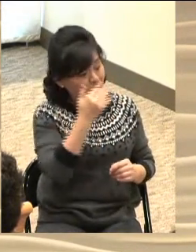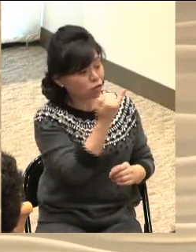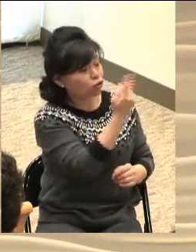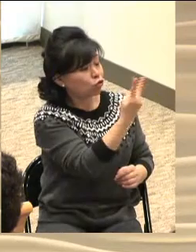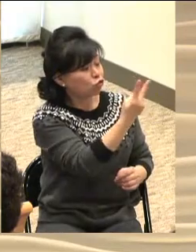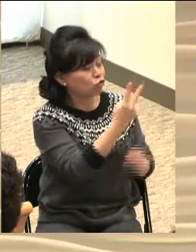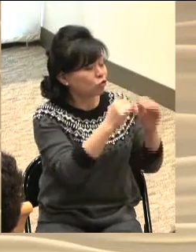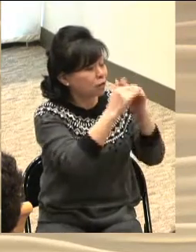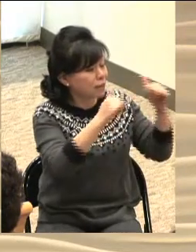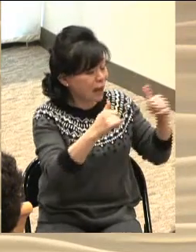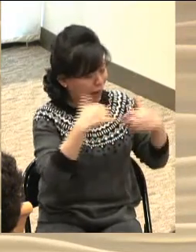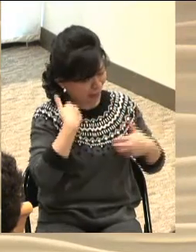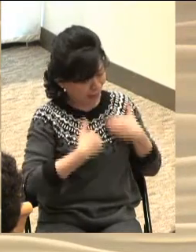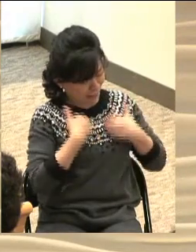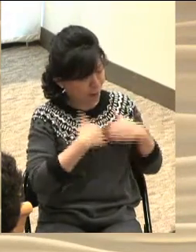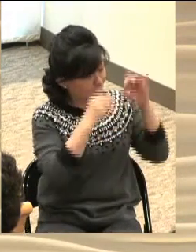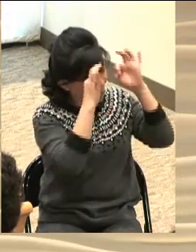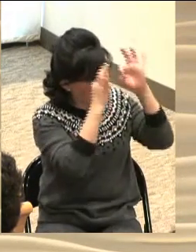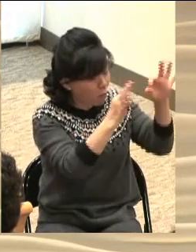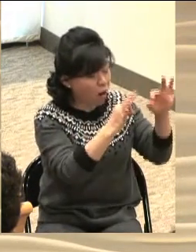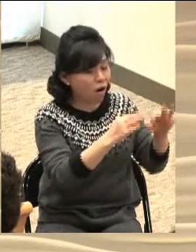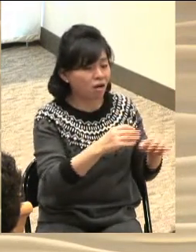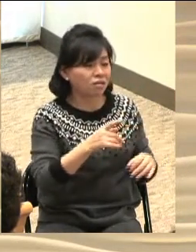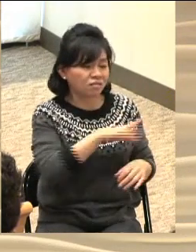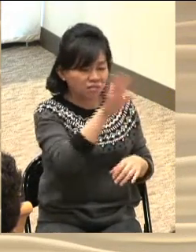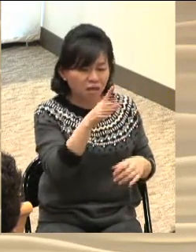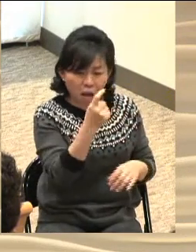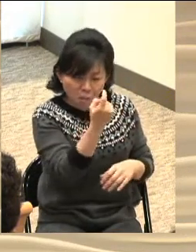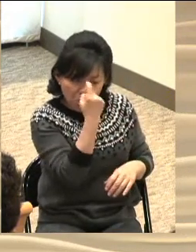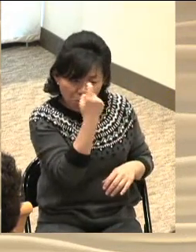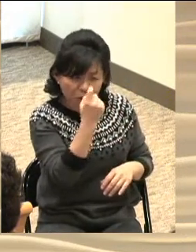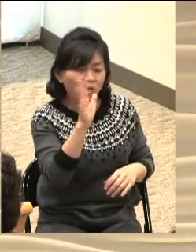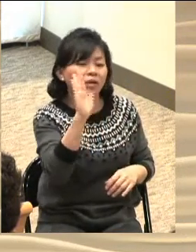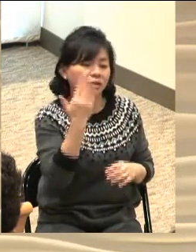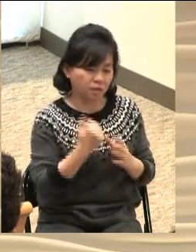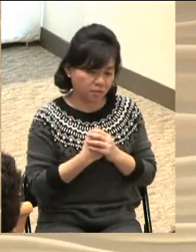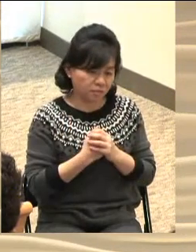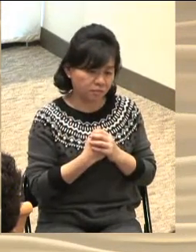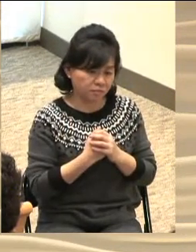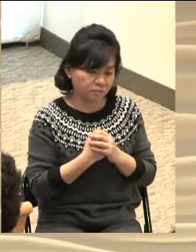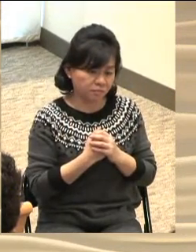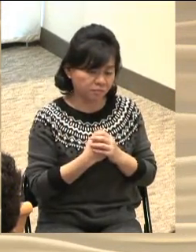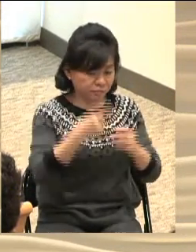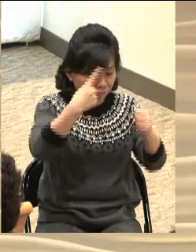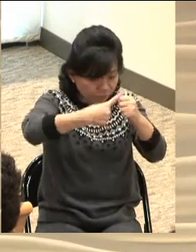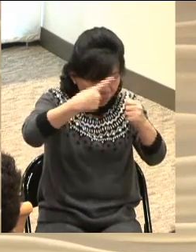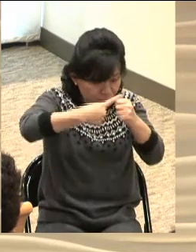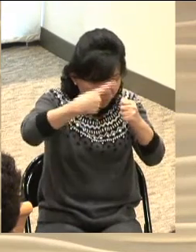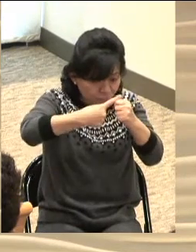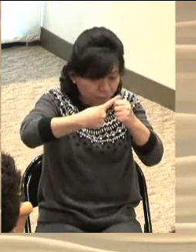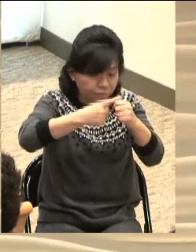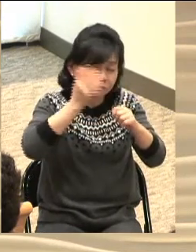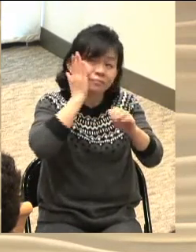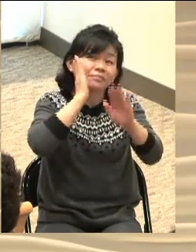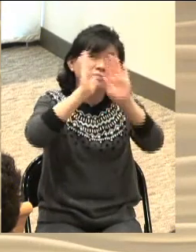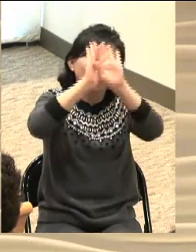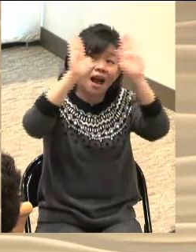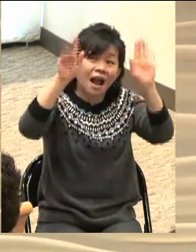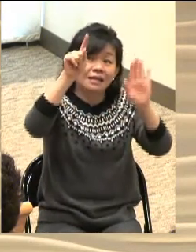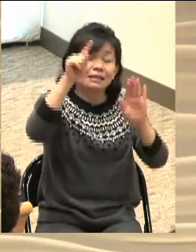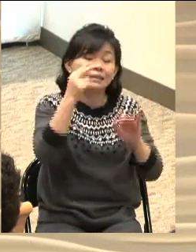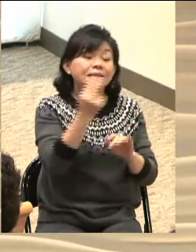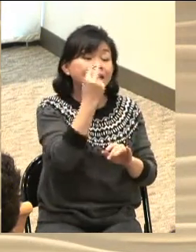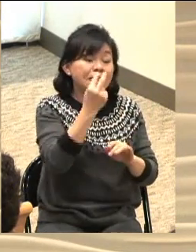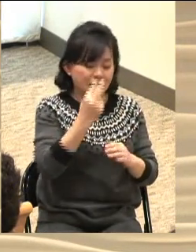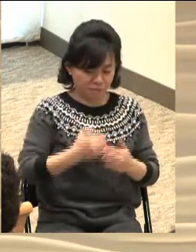얻을 수 있는 것일까요 오늘은 그 사실을 살펴보려고 합니다 첫 번째로 우리는 하늘의 생명을